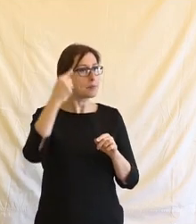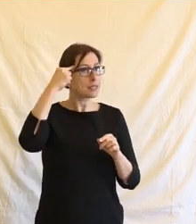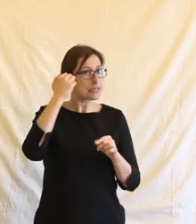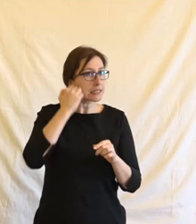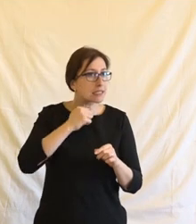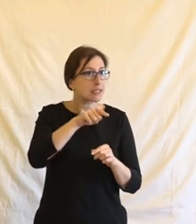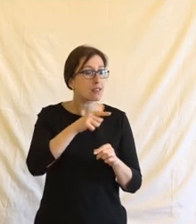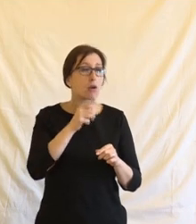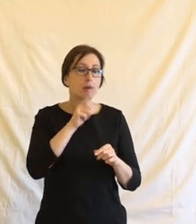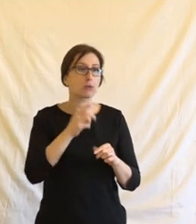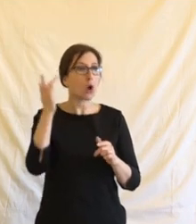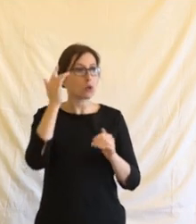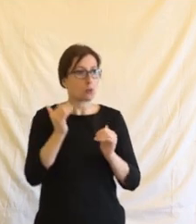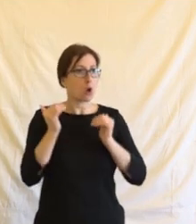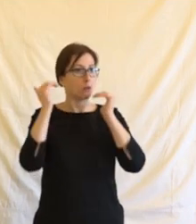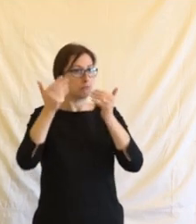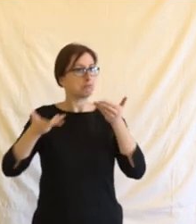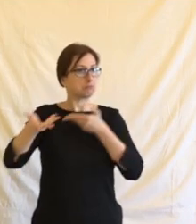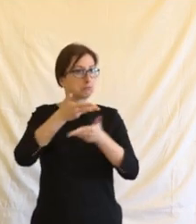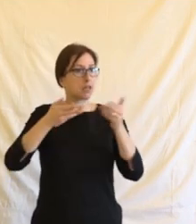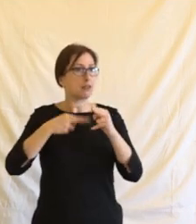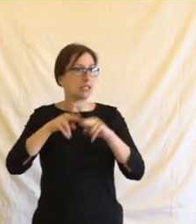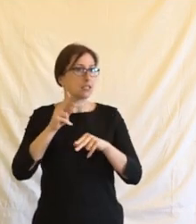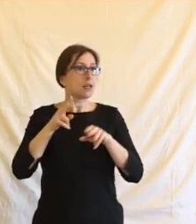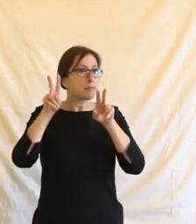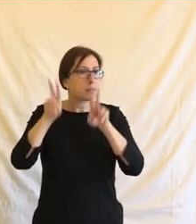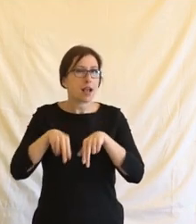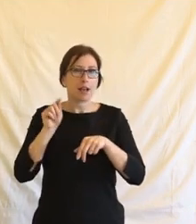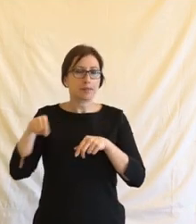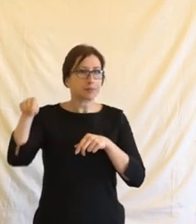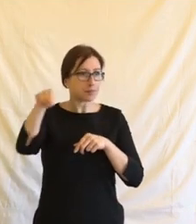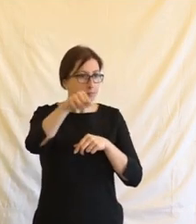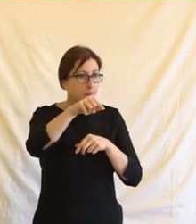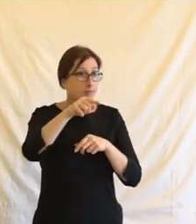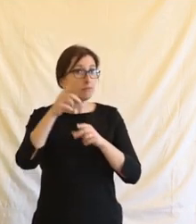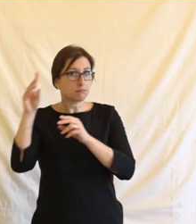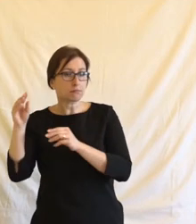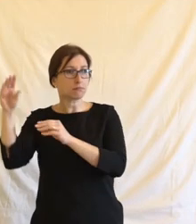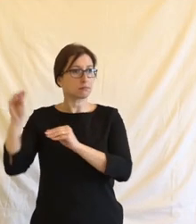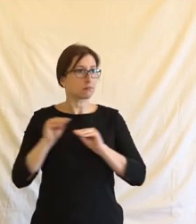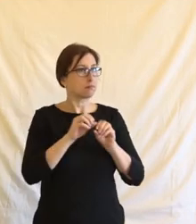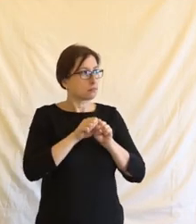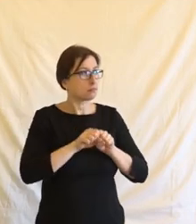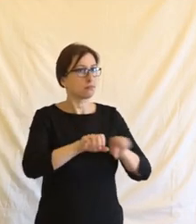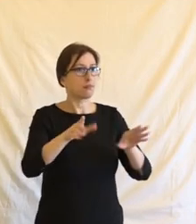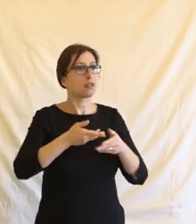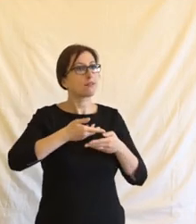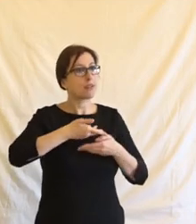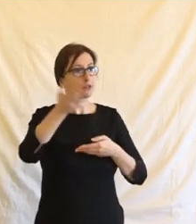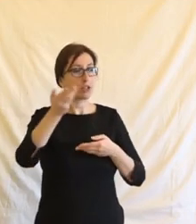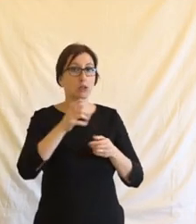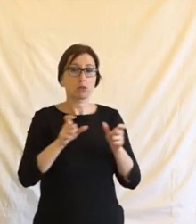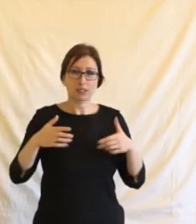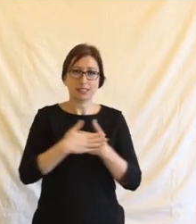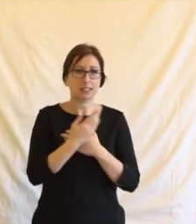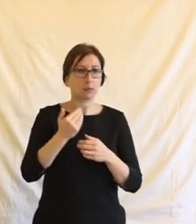vysoce odbornou debatu, která jinak probíhá v právních expertních kruzích, přenášejí do širší společnosti. Protože já